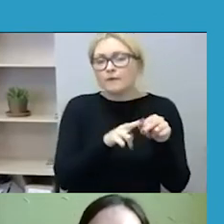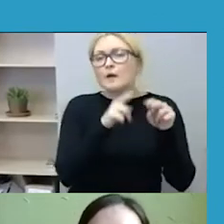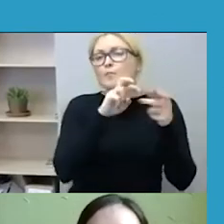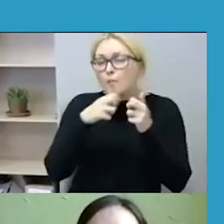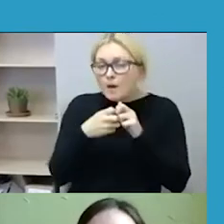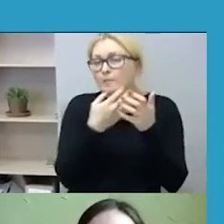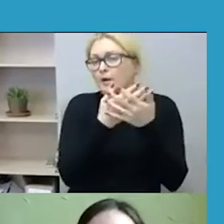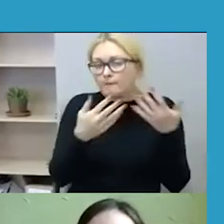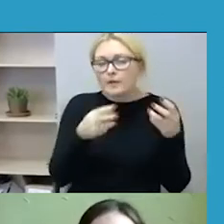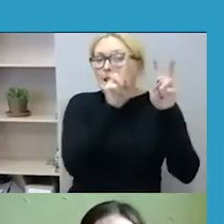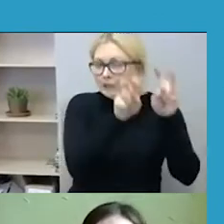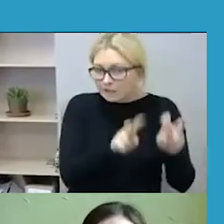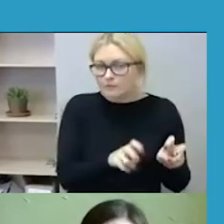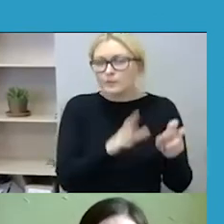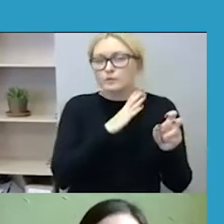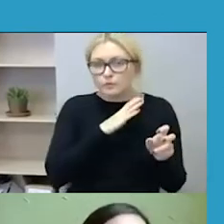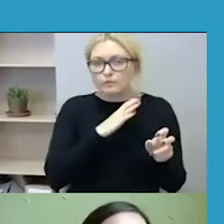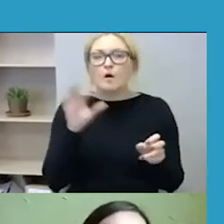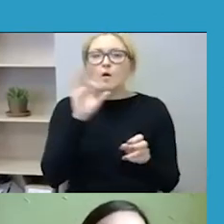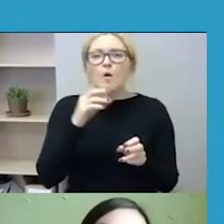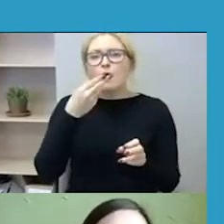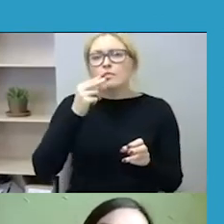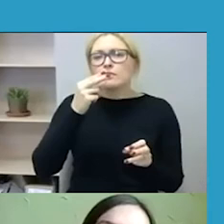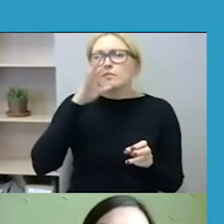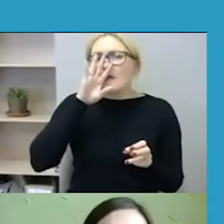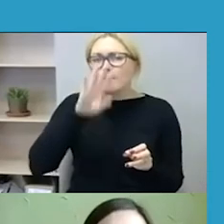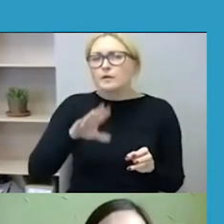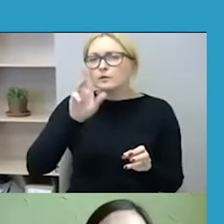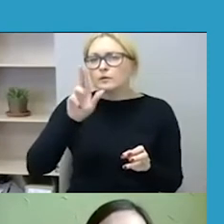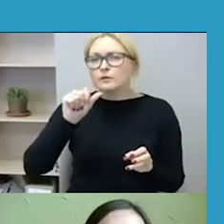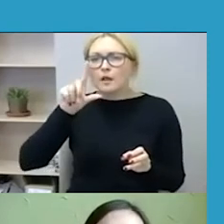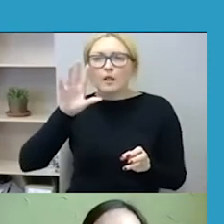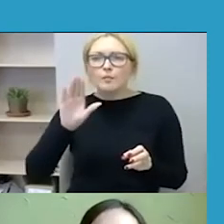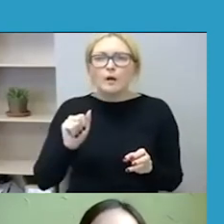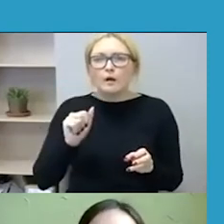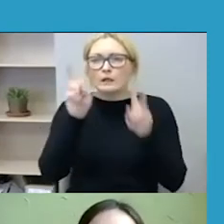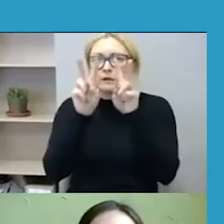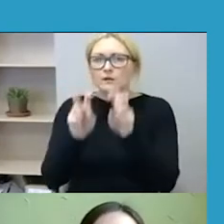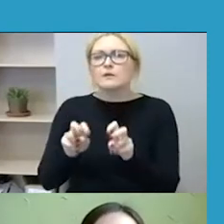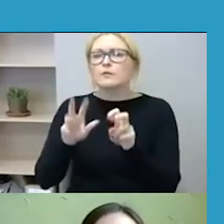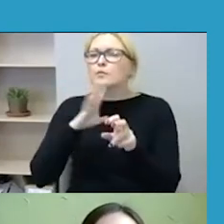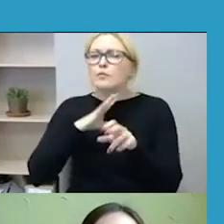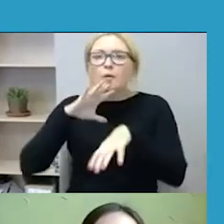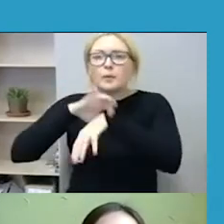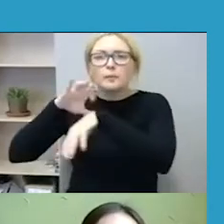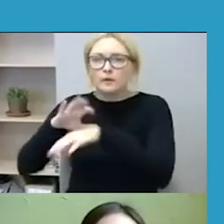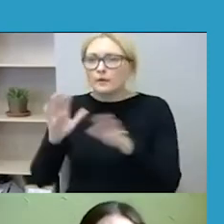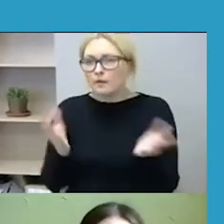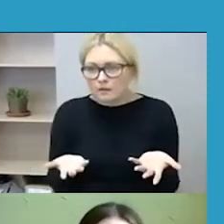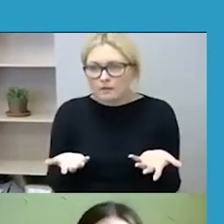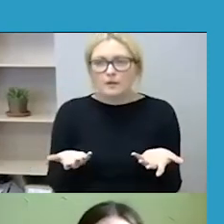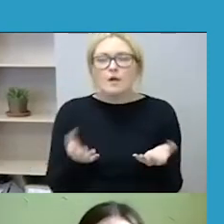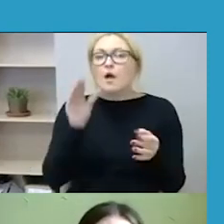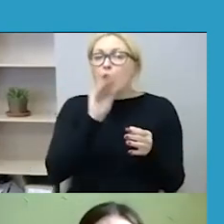Tai pradėkime nuo nepykantos kalbos, ką mes tyrimę atskleidėme. Iš esmės,